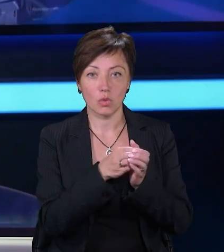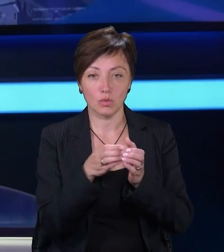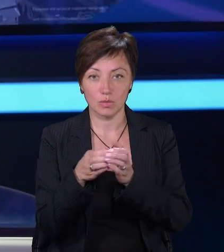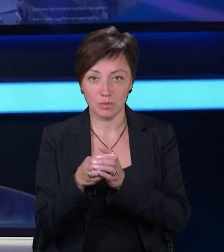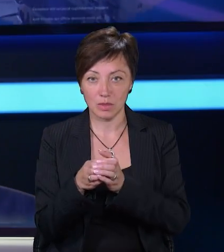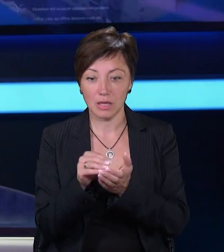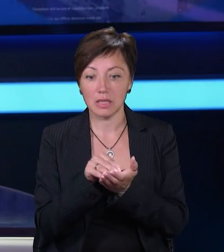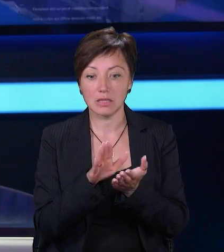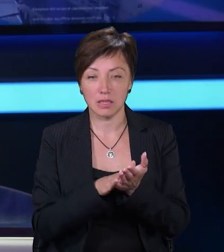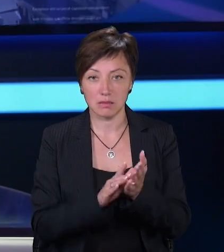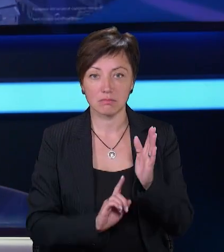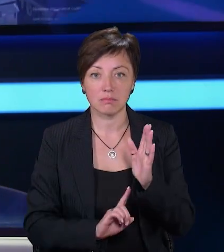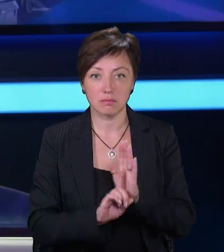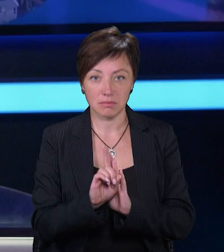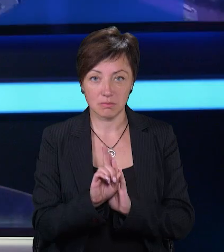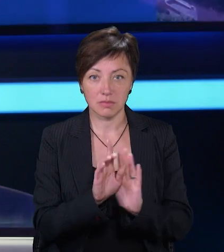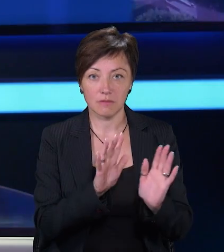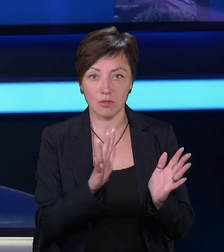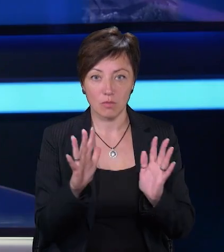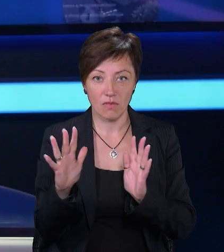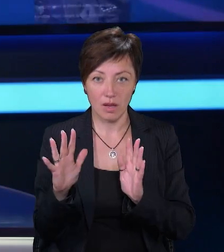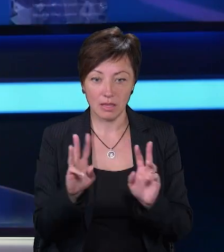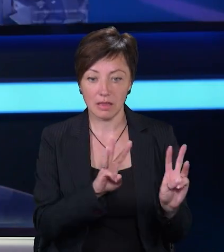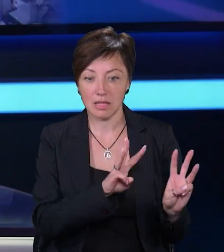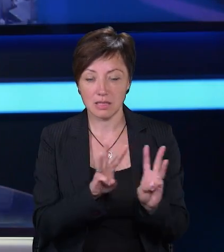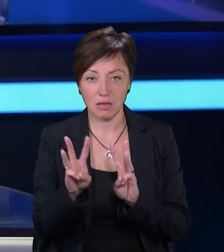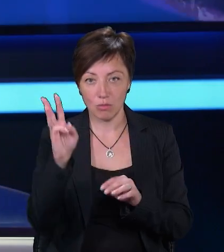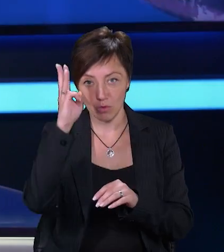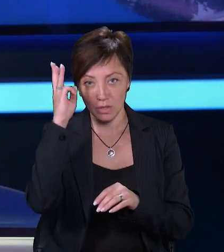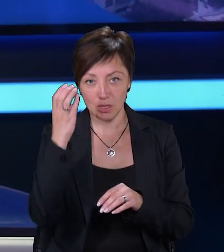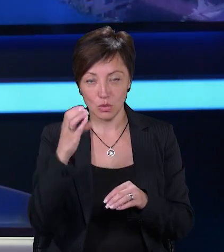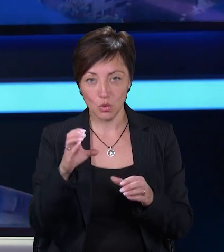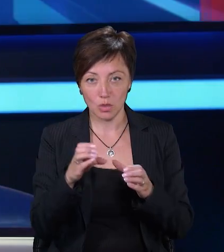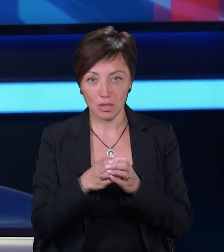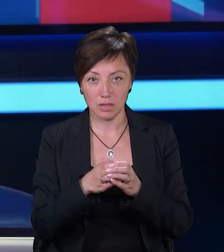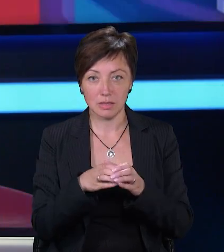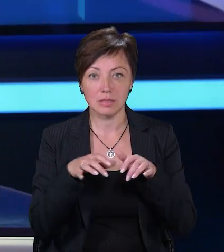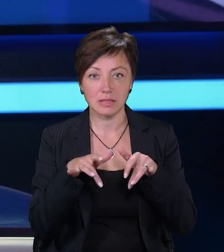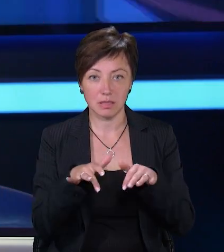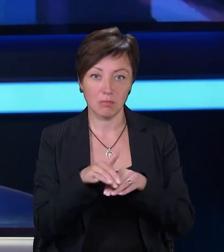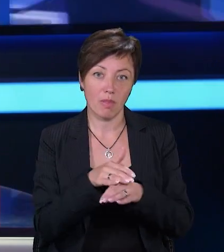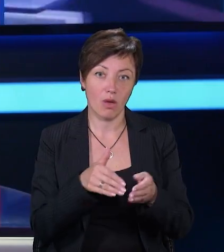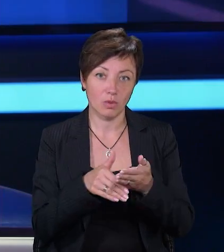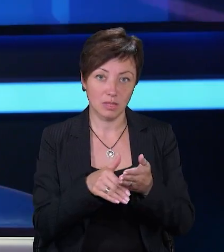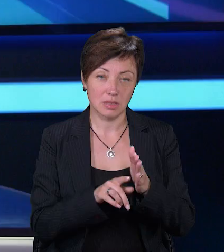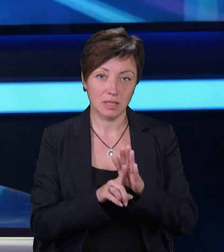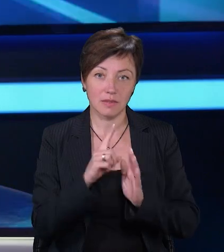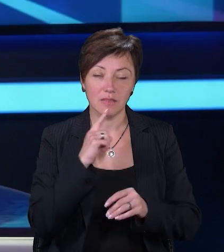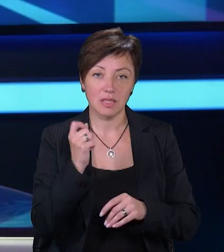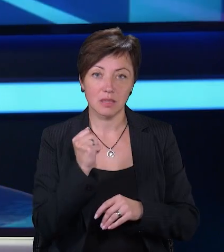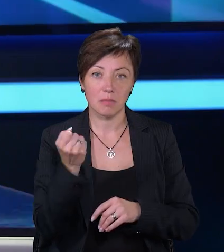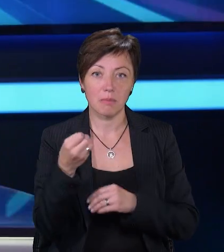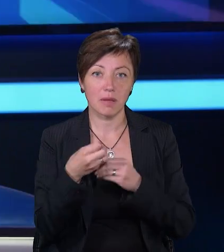Реєстрація вже розпочалась і відбувається на сайті Подільська сотка. Захід благодійний. Старт в неділю,